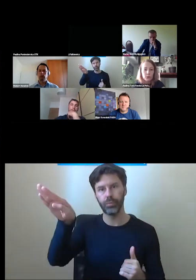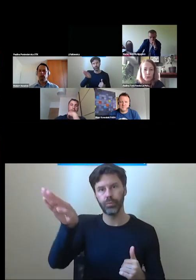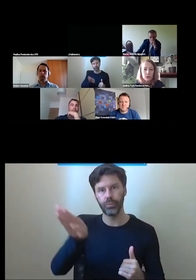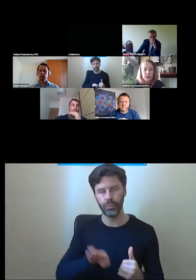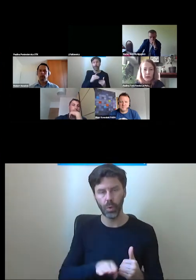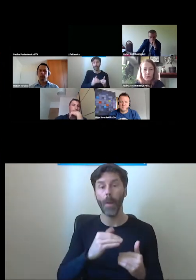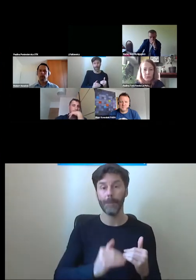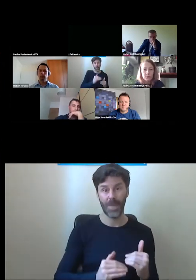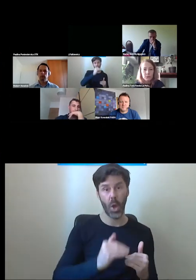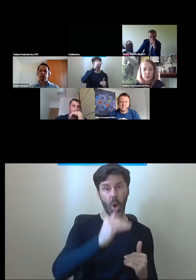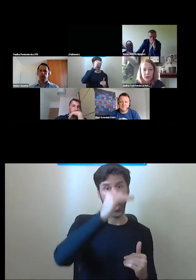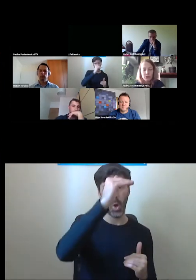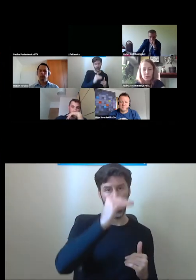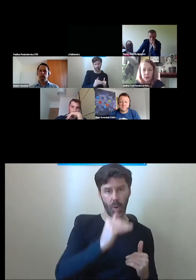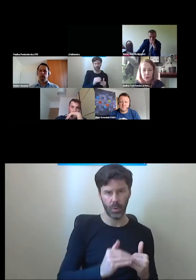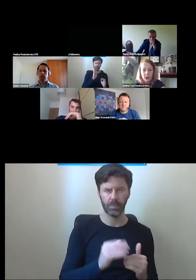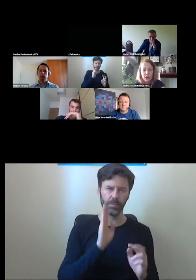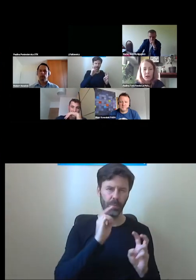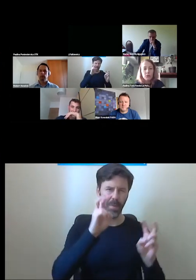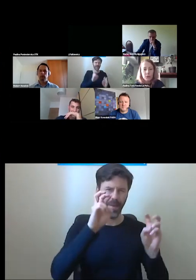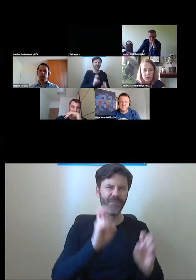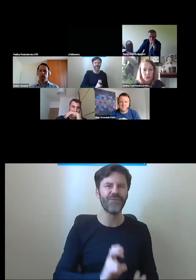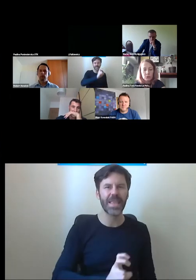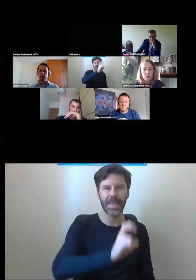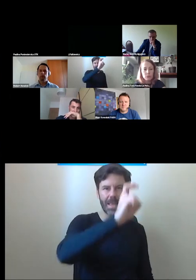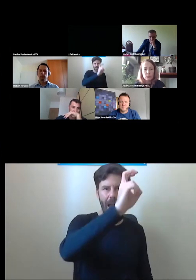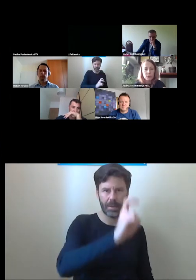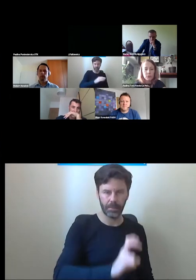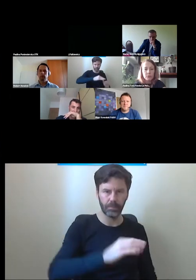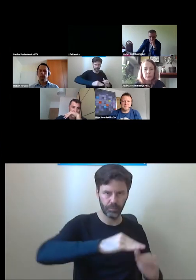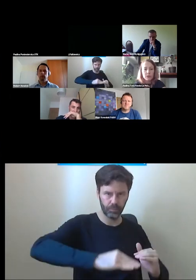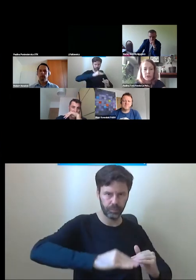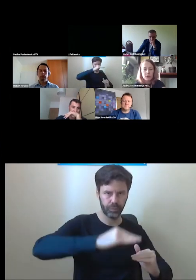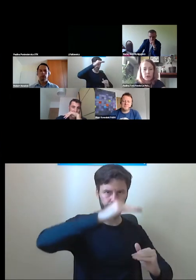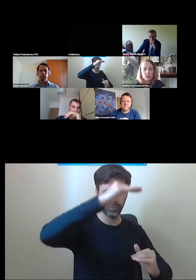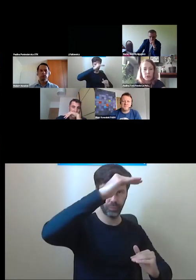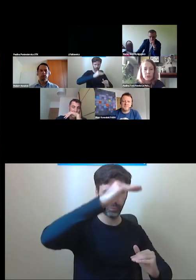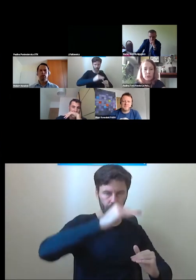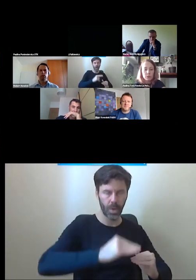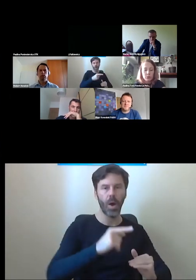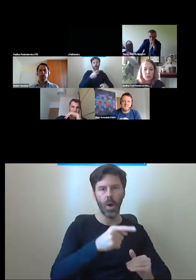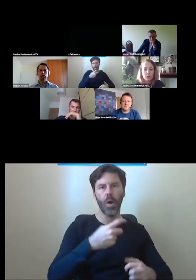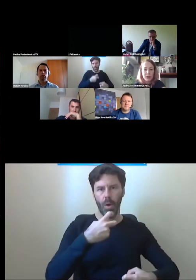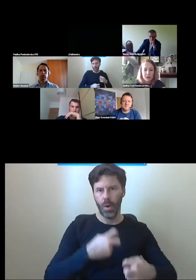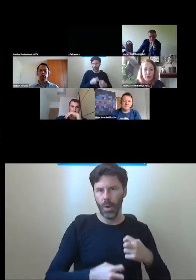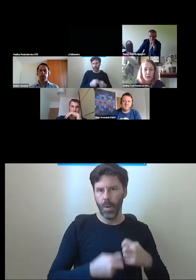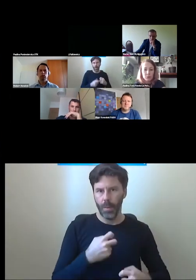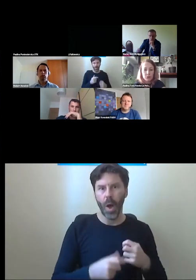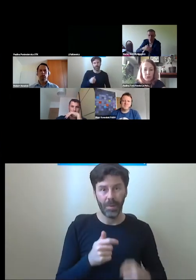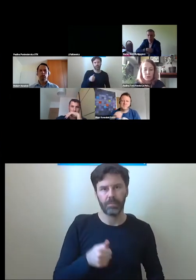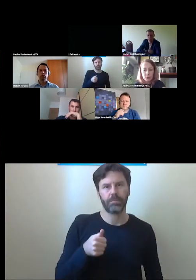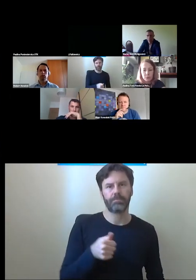pionowy, czyli taka, powiedzmy, winda pneumatyczna. Faktycznie tutaj dużym problemem jest konieczność ciągłego trzymania